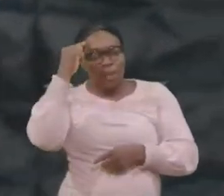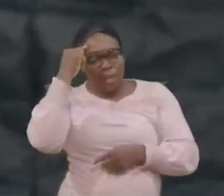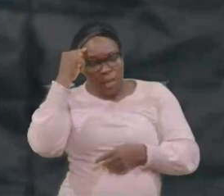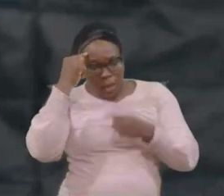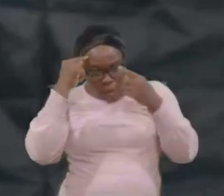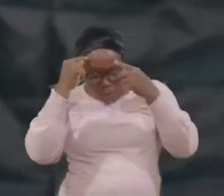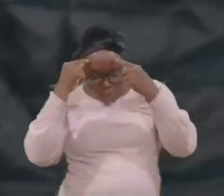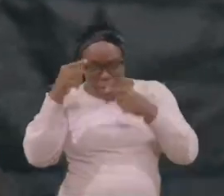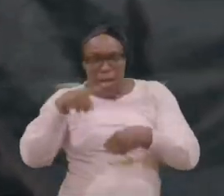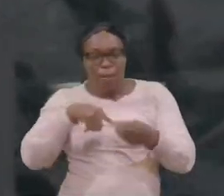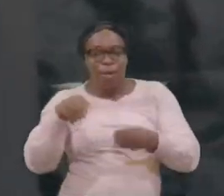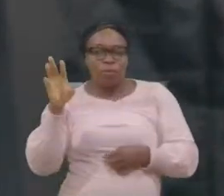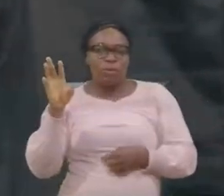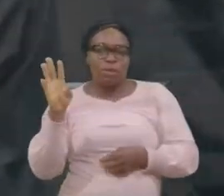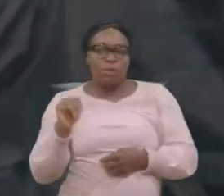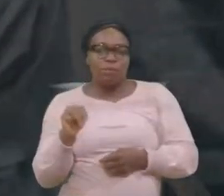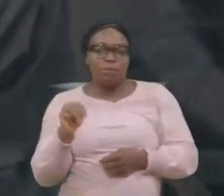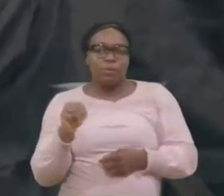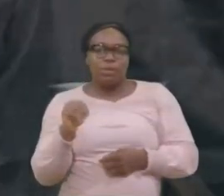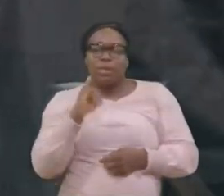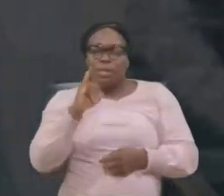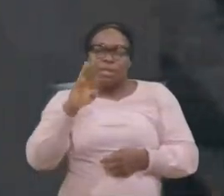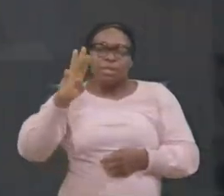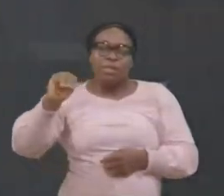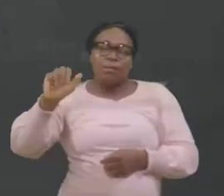Est-ce que Manassé, Mon fils,